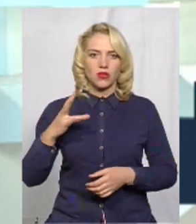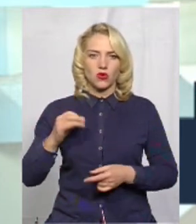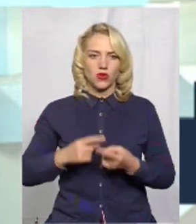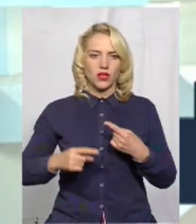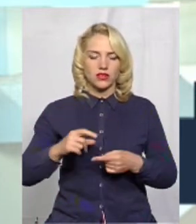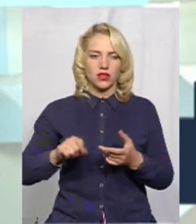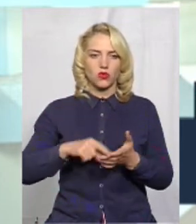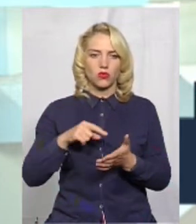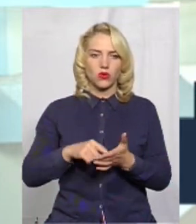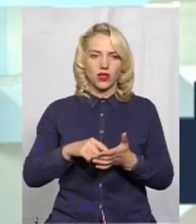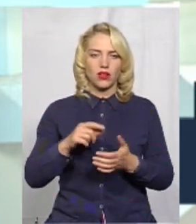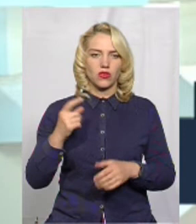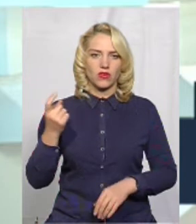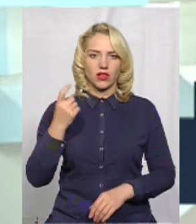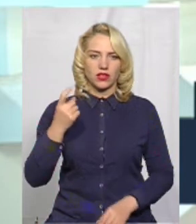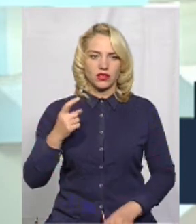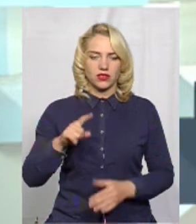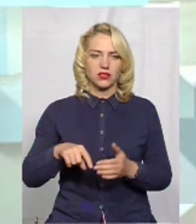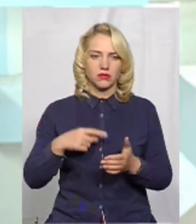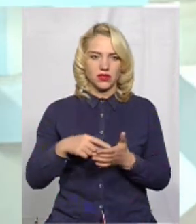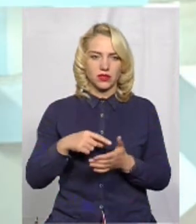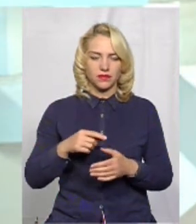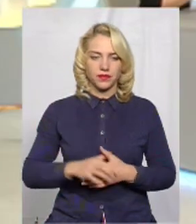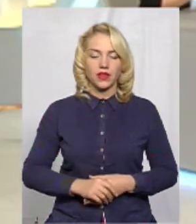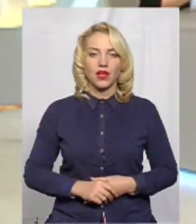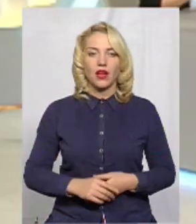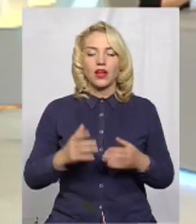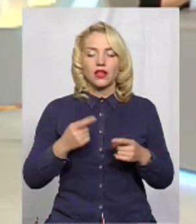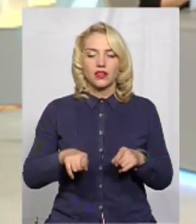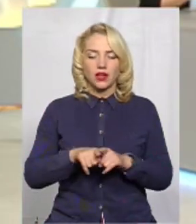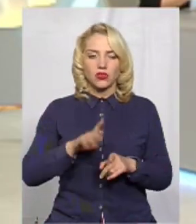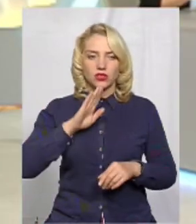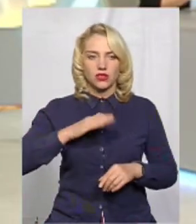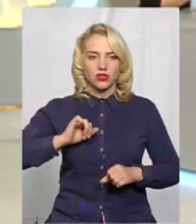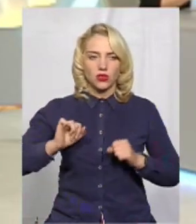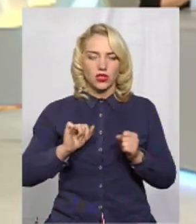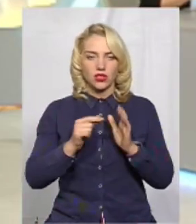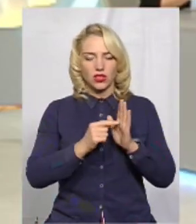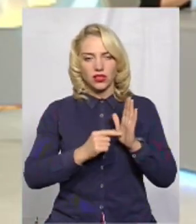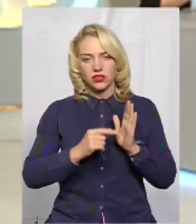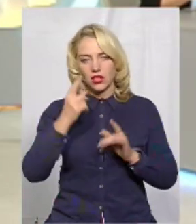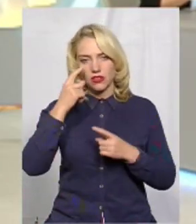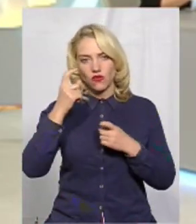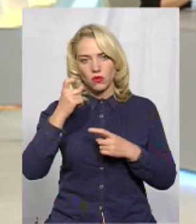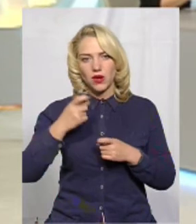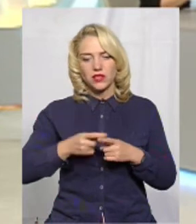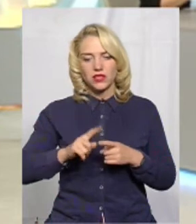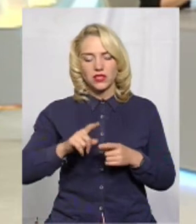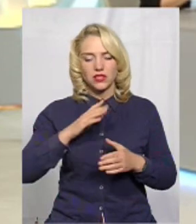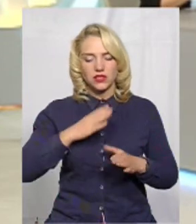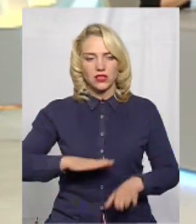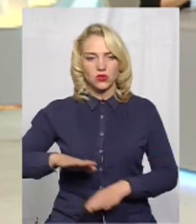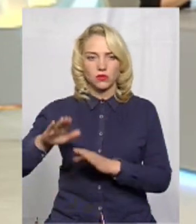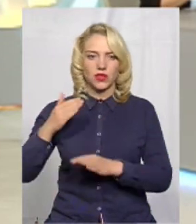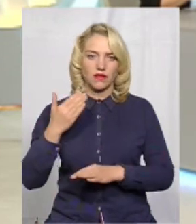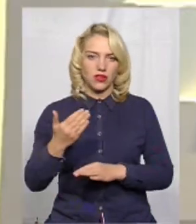у комунальну власність концесії. От також мої колеги ділилися інформацією з слів заступників